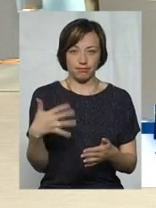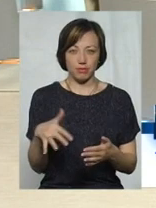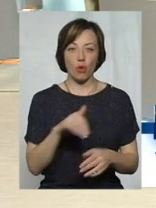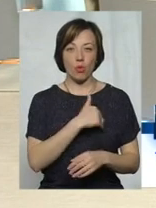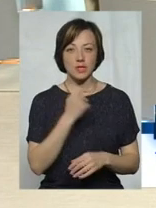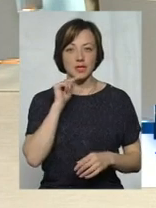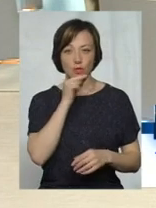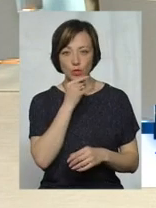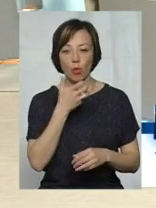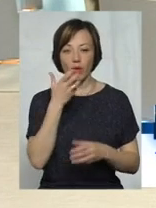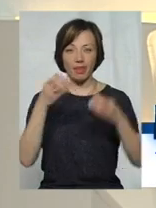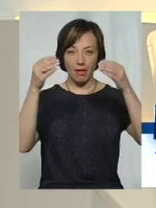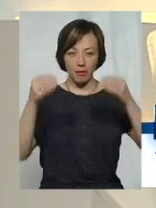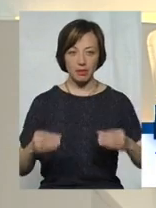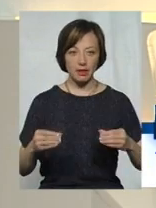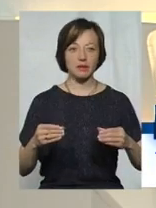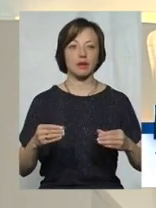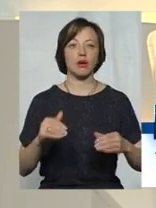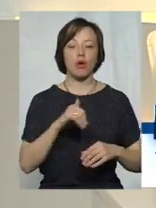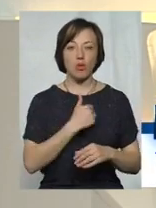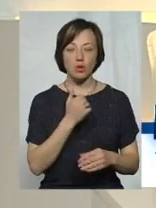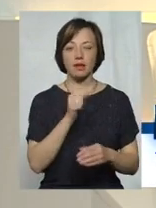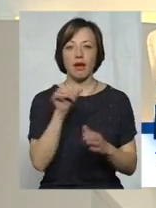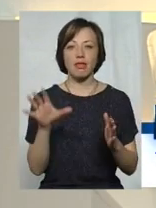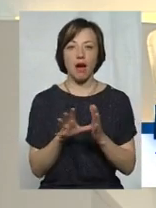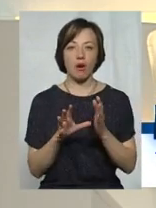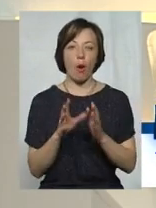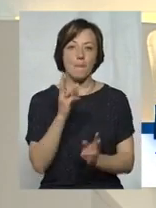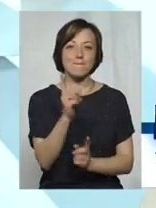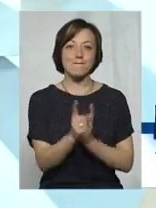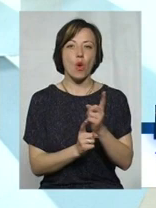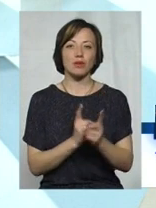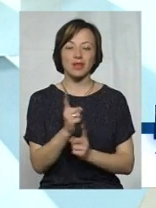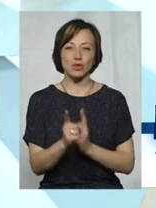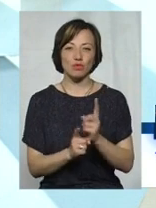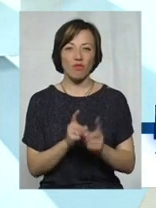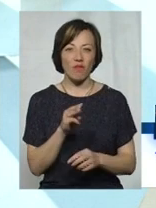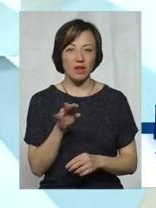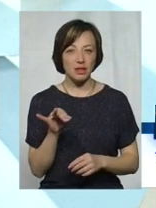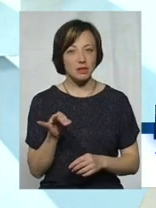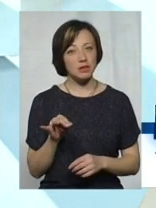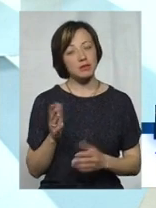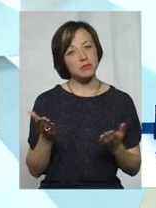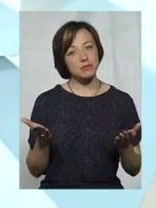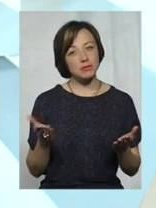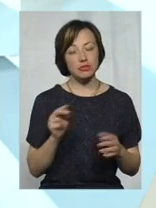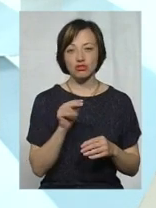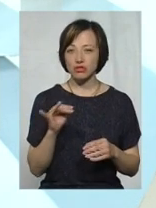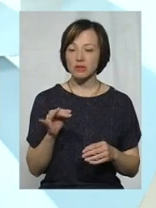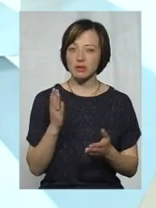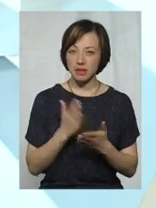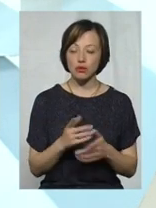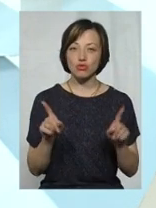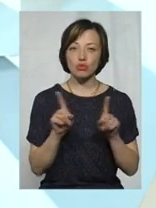зекономити, хочеться отеплити, хочеться енергомодернізувати. А чи немає такого, що